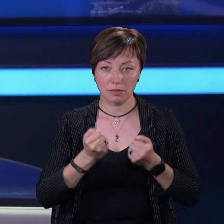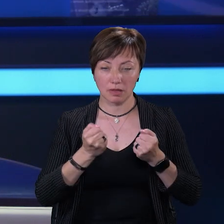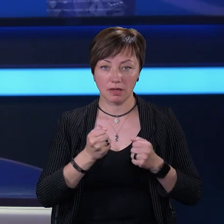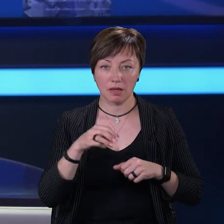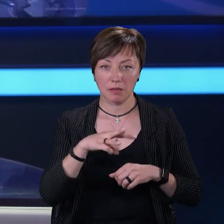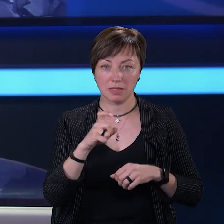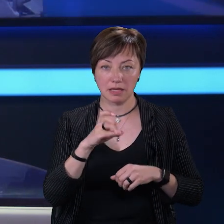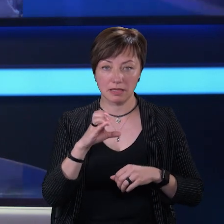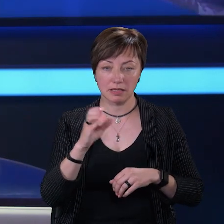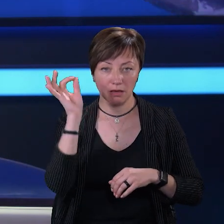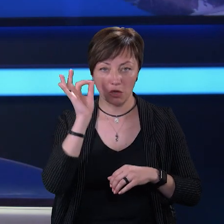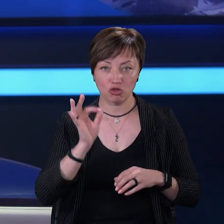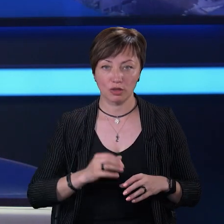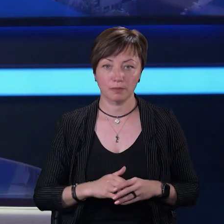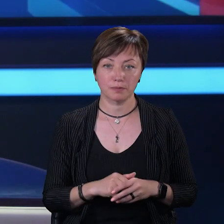МЗС Німеччини.